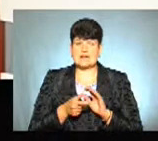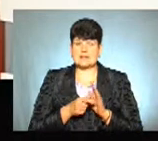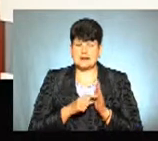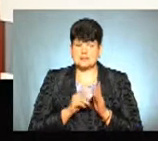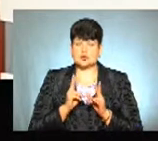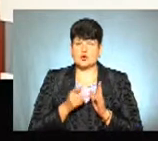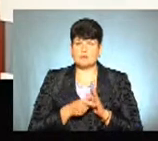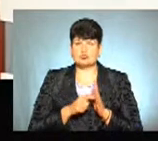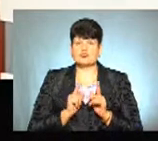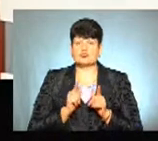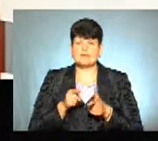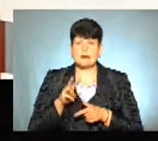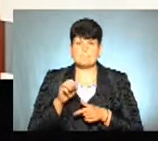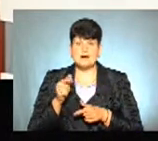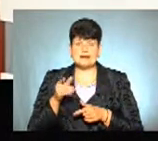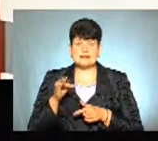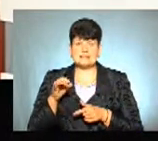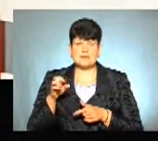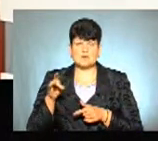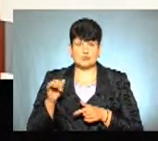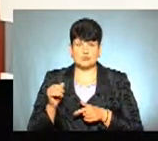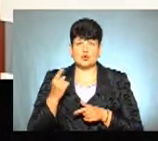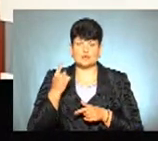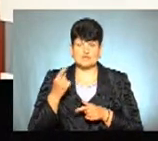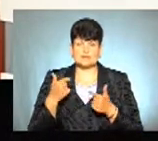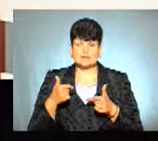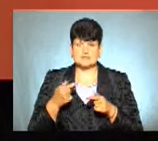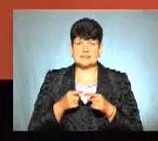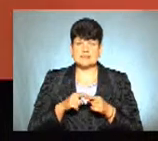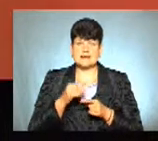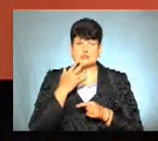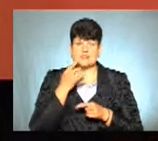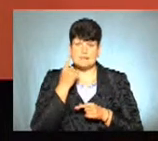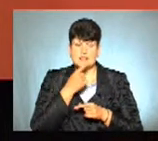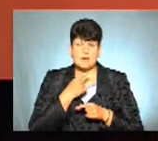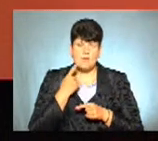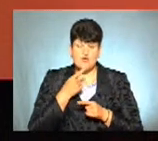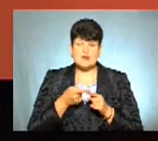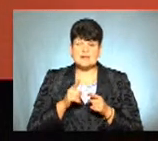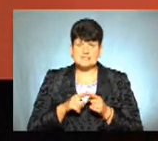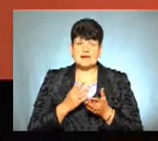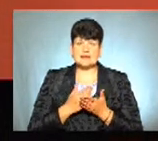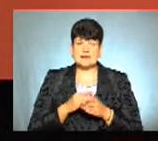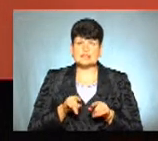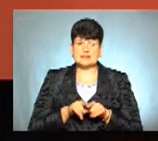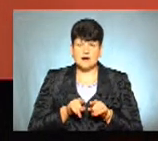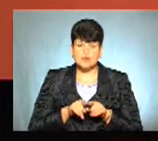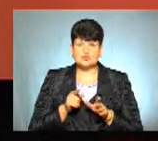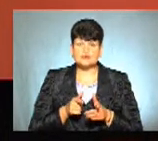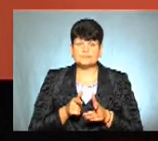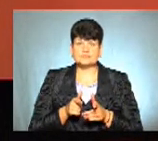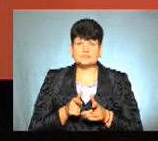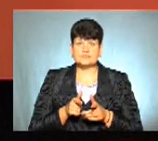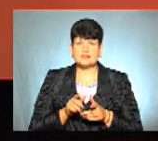вступати в магістратуру. Один із ПЦ – іноземна мова. Це також є не дуже, скажімо,